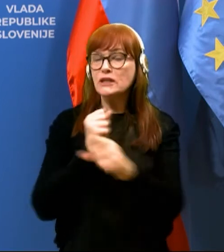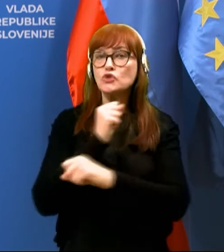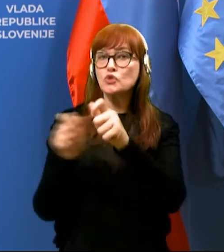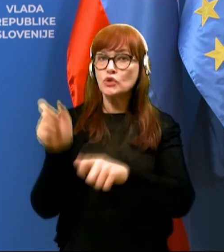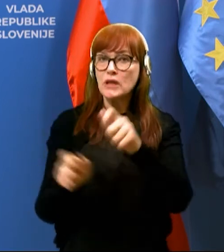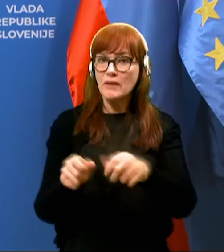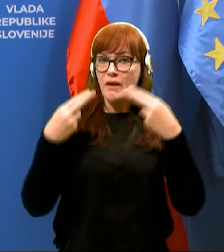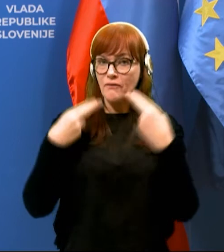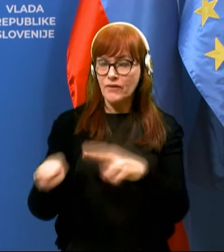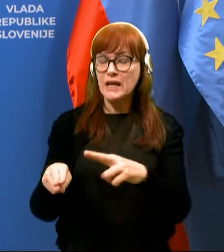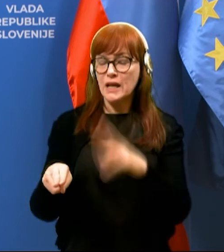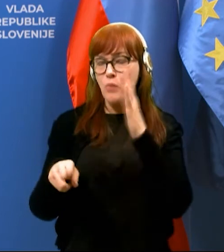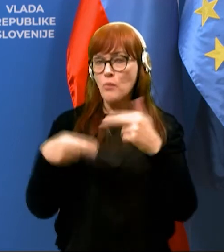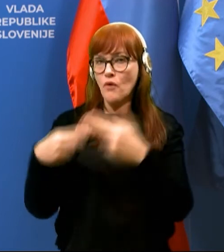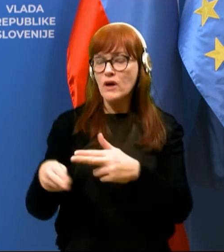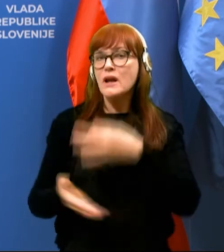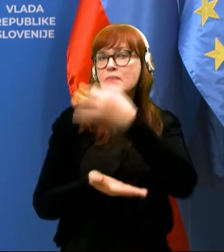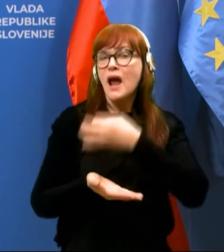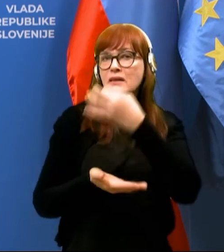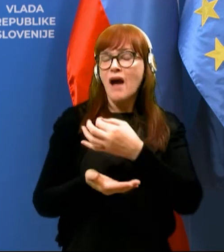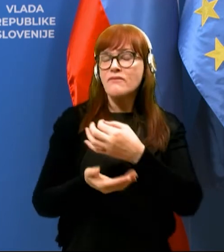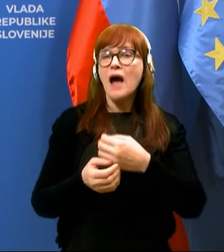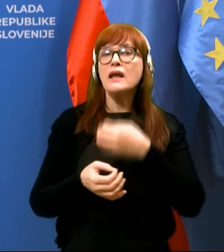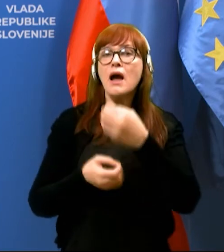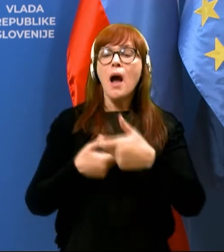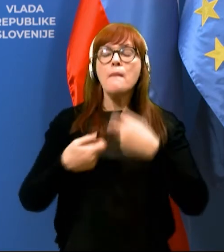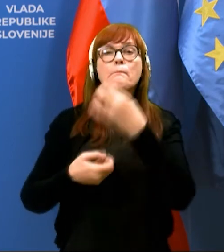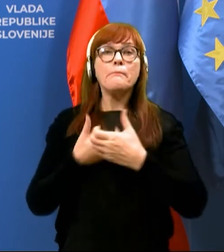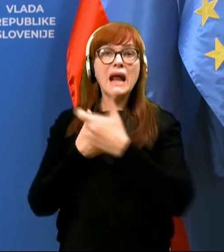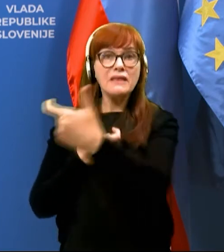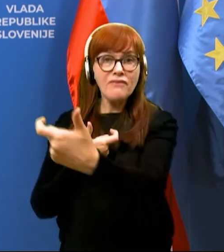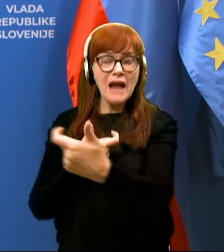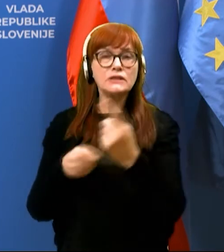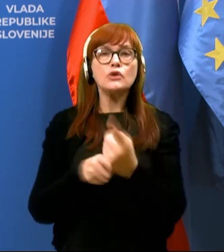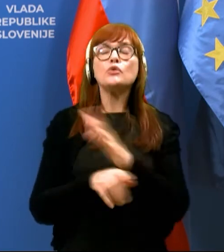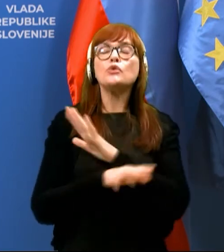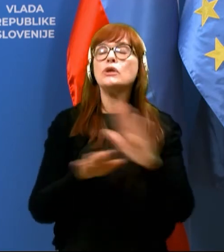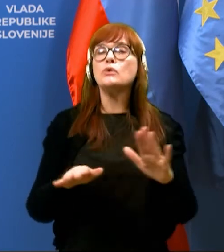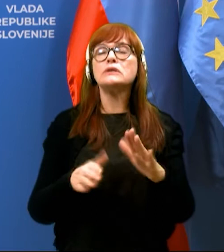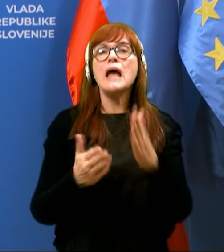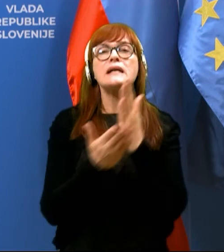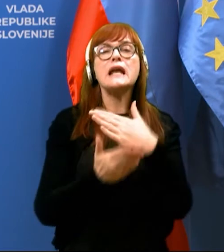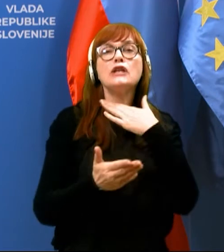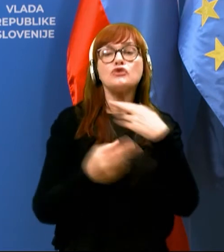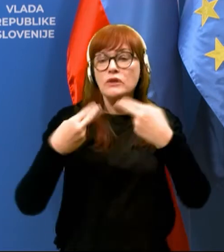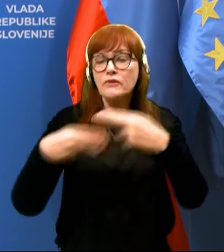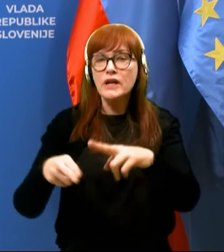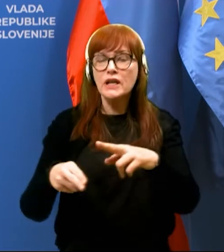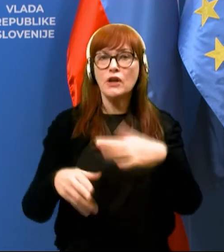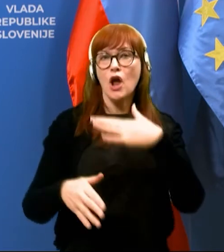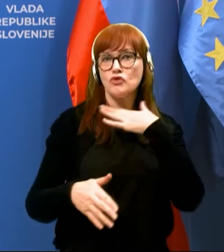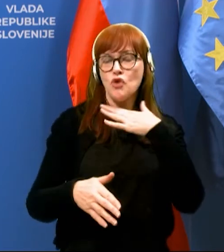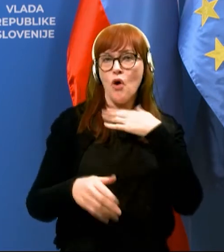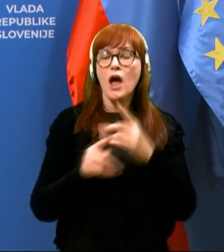bomo vrnili predavanja v predavalnice, vrnili bomo lahko v šole tudi vse srednje šolce in seveda še